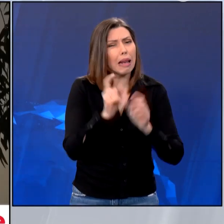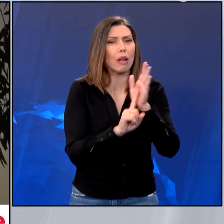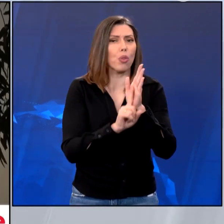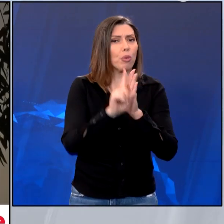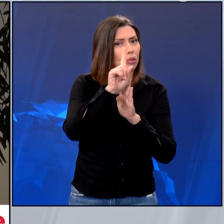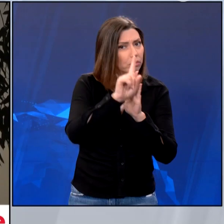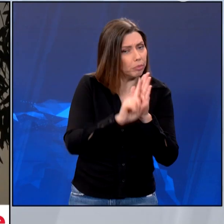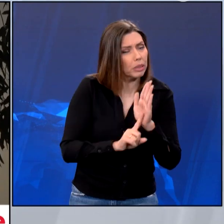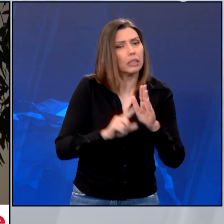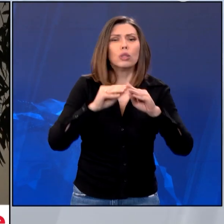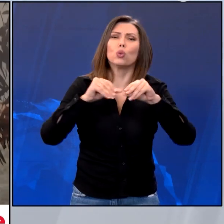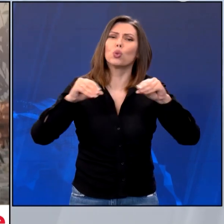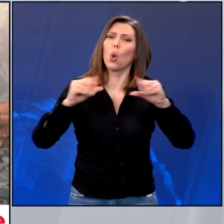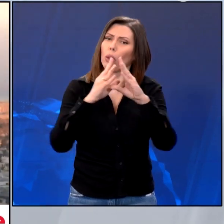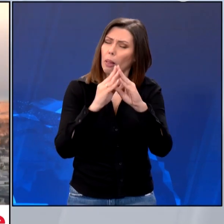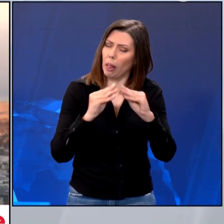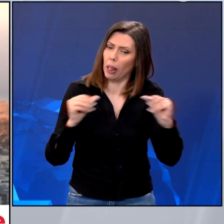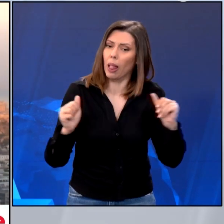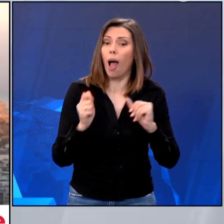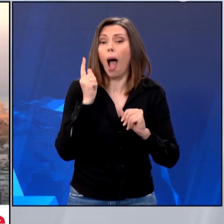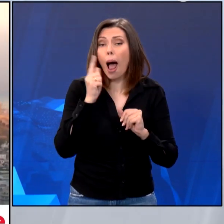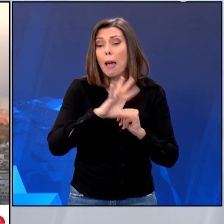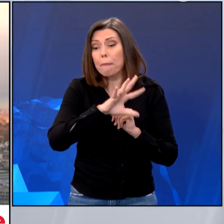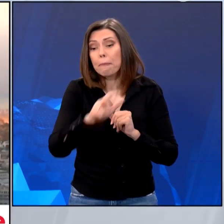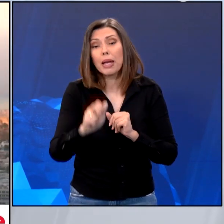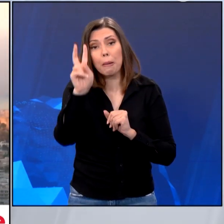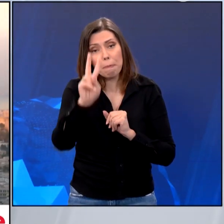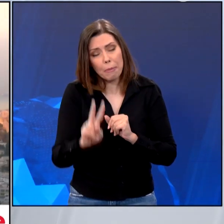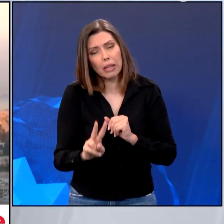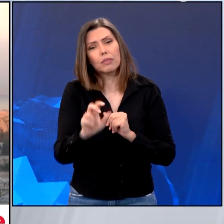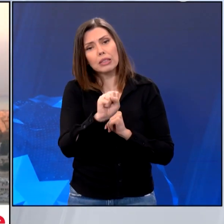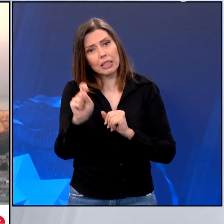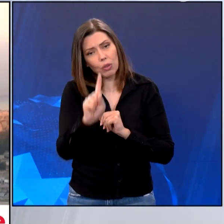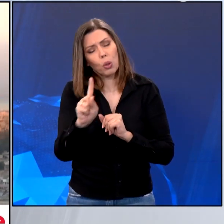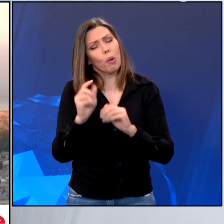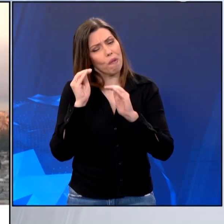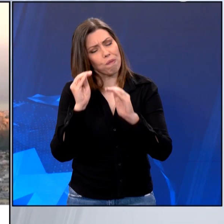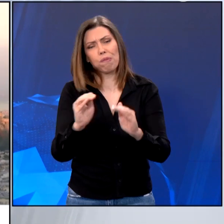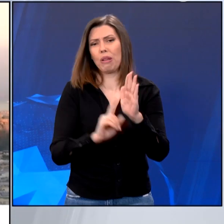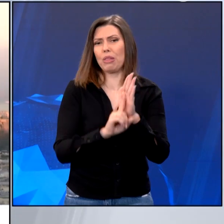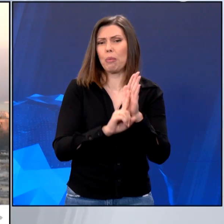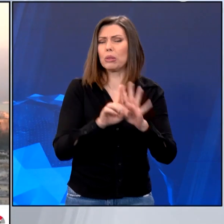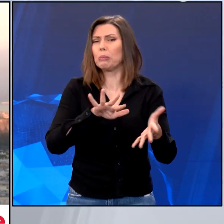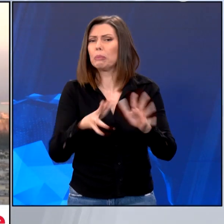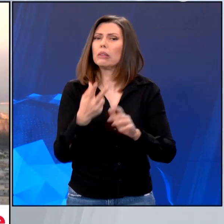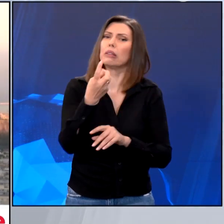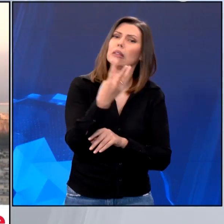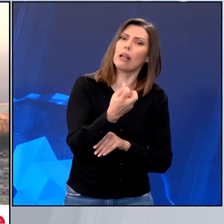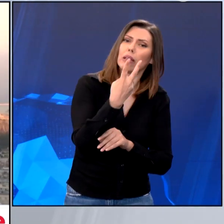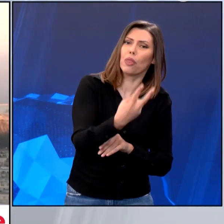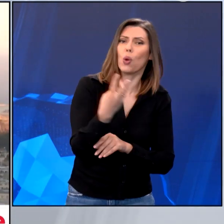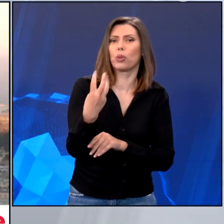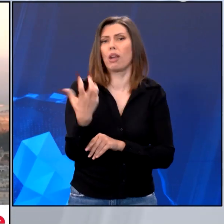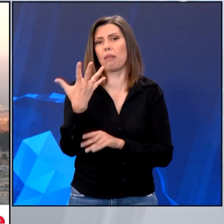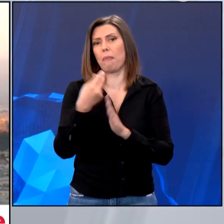Αφρικανική Σκόνη, ωστόσο οι θερμοκρασίες μέχρι τα τέλη της εβδομάδας δεν θα πέσουν ιδιαίτερα. Θα κρατηθούν στα επίπεδα των 32 με 35